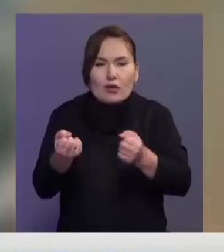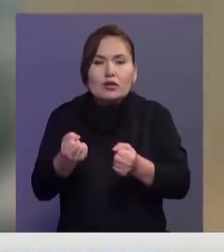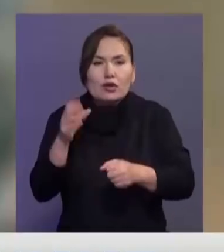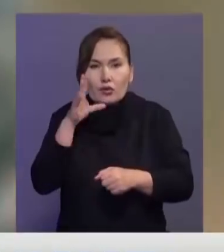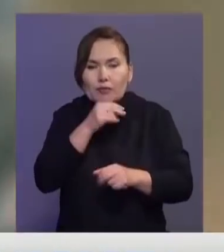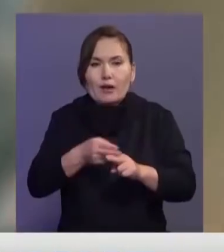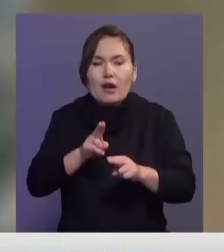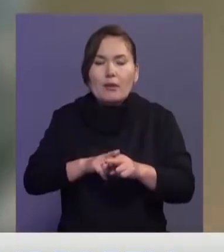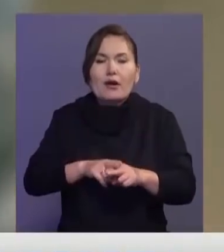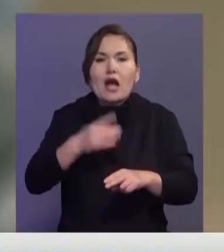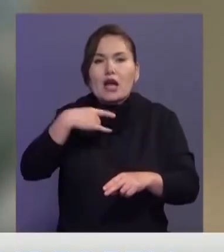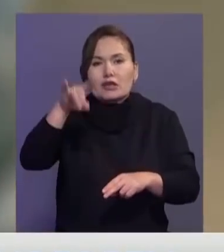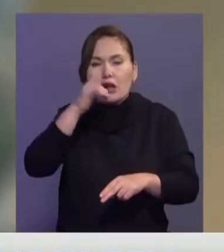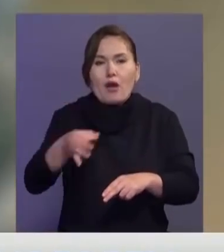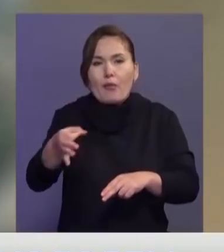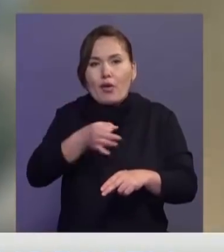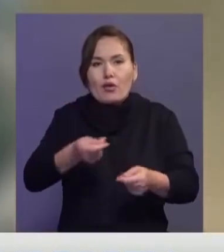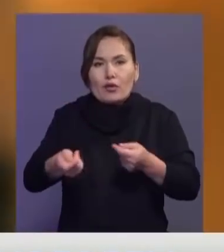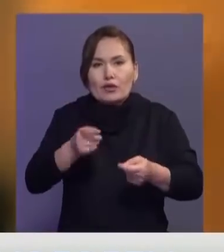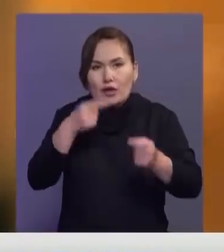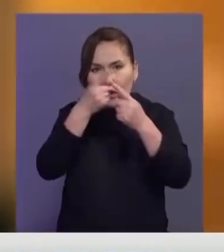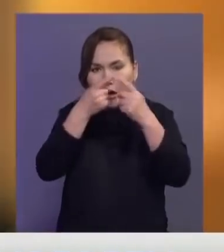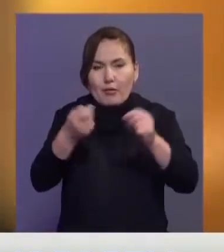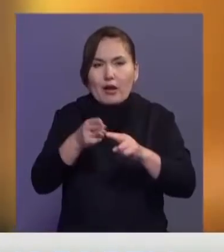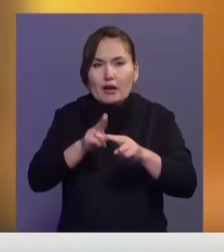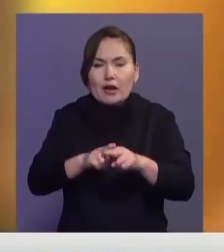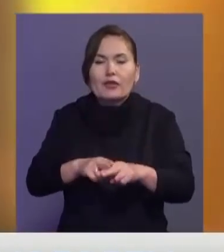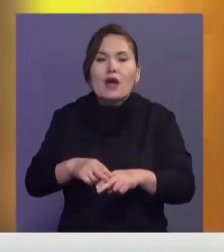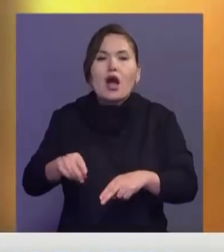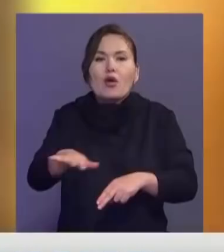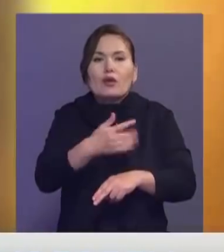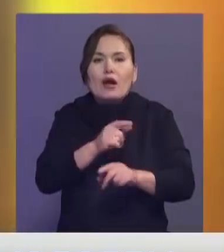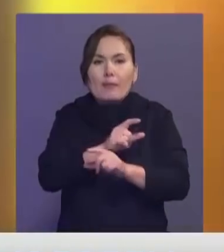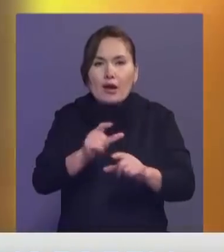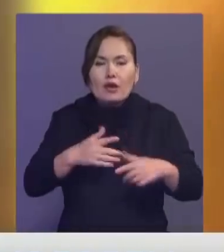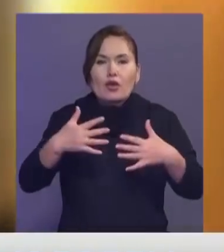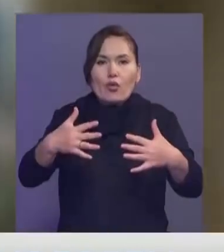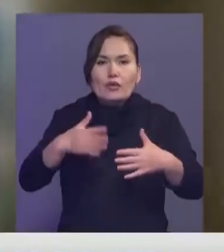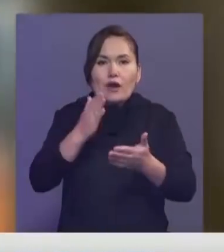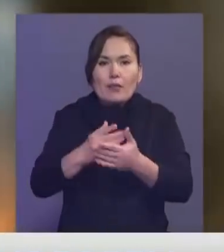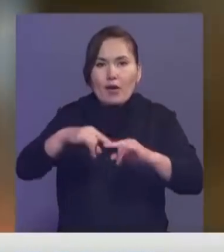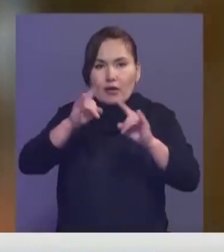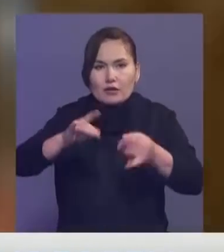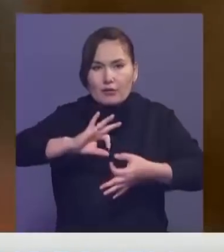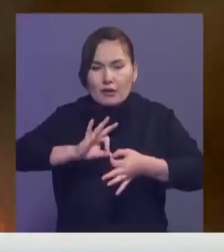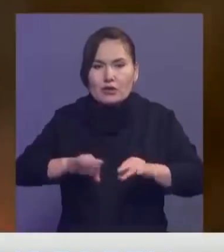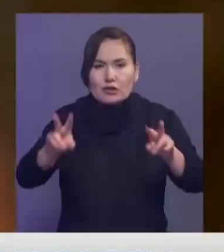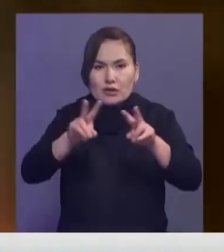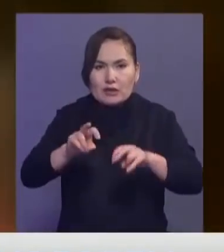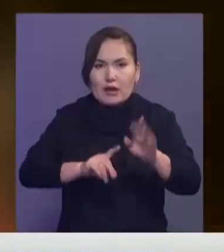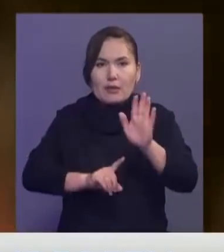облысының губернаторы қалада төтенше жағдай жар елады. Өңірдегі барлық милиционалық мекемелерде оттегі бар құрал сайман тексеріледі.